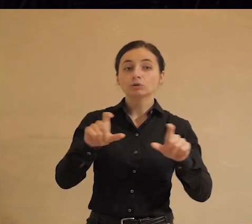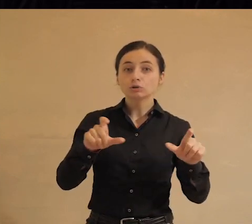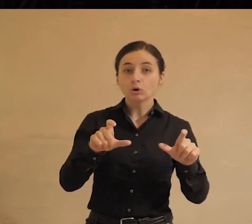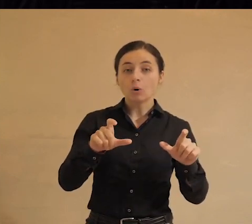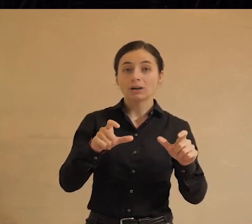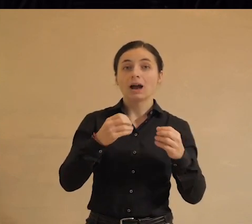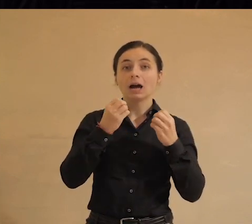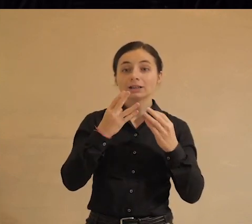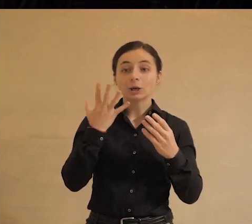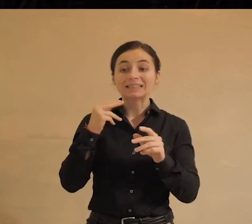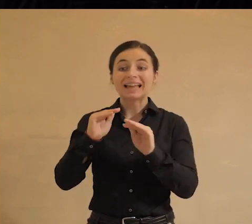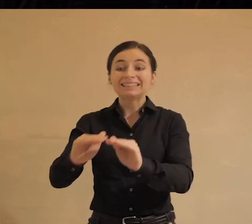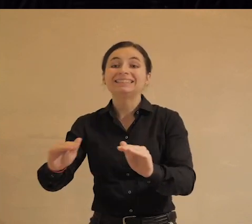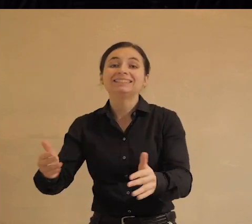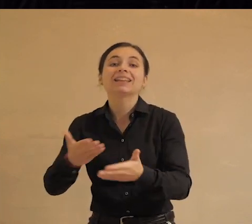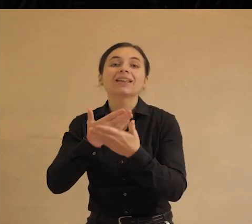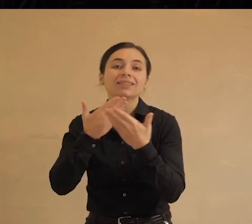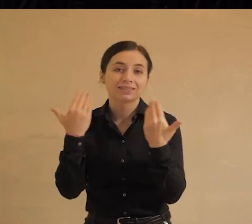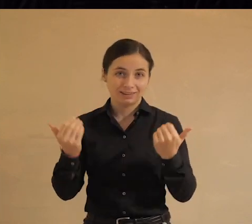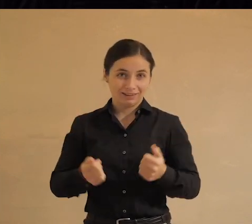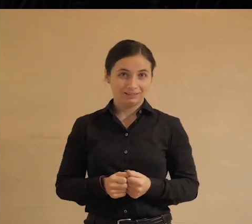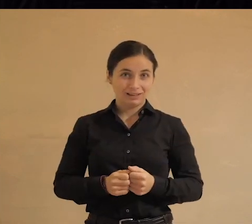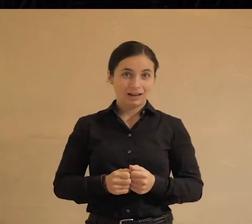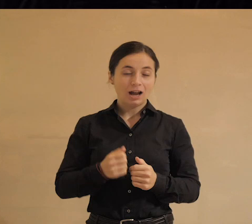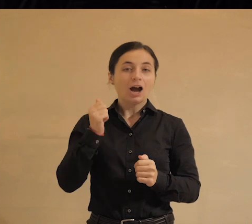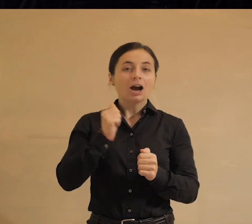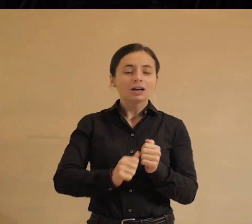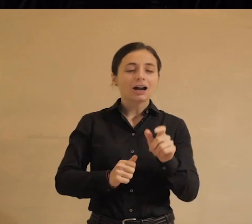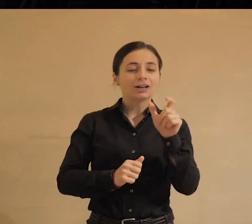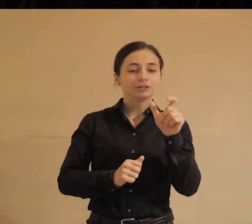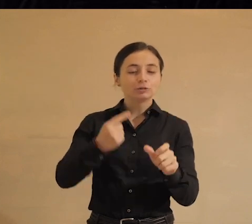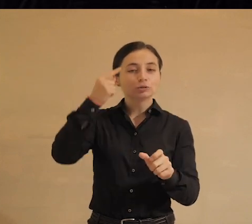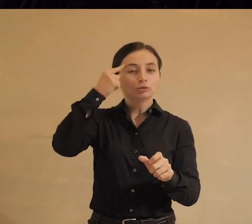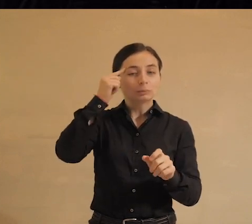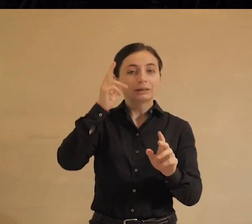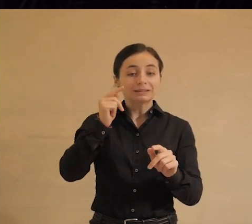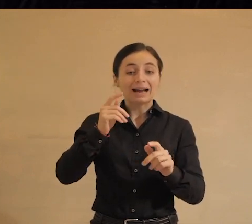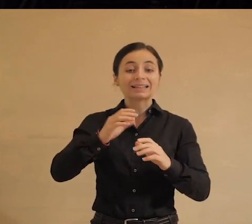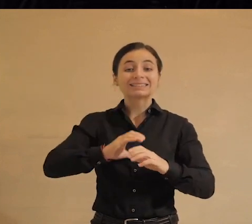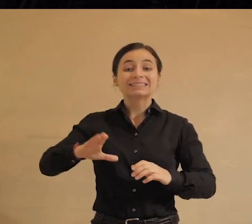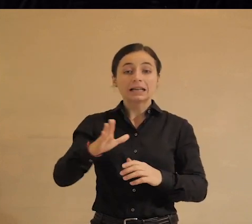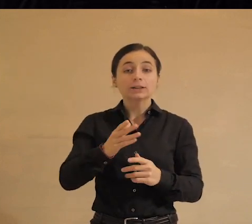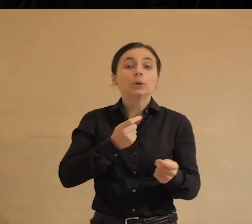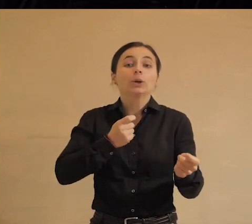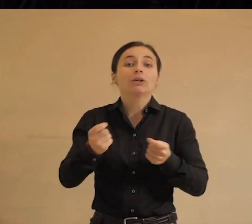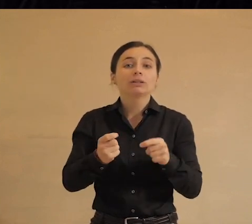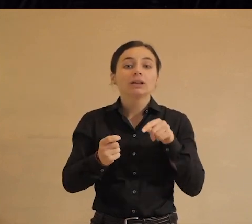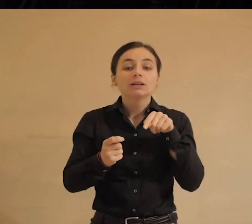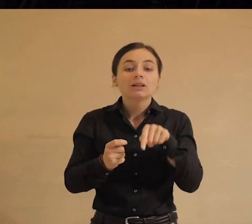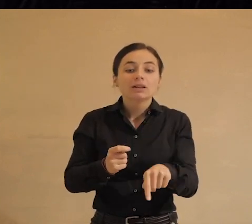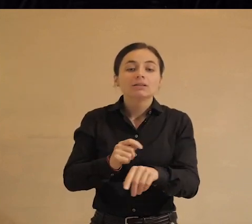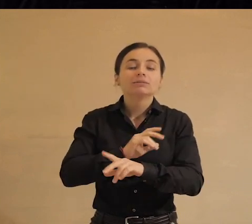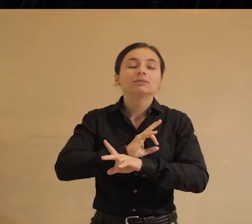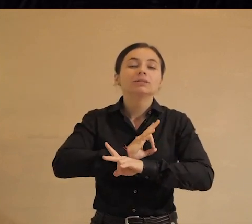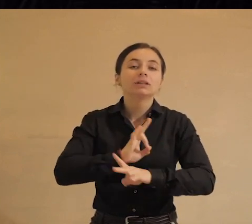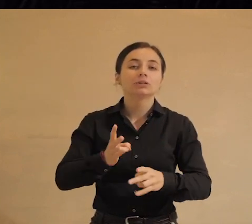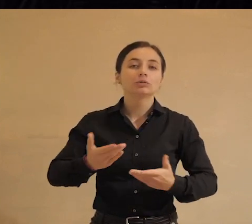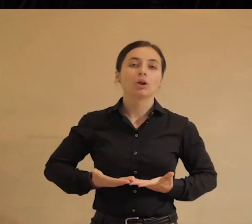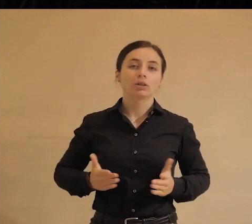когда детей нет. Вот каждый автократ думает, как же хорошо страной руководить, если бы там никто не жил бы.